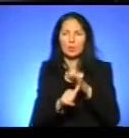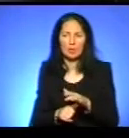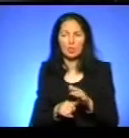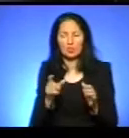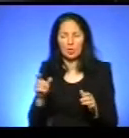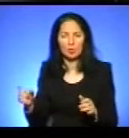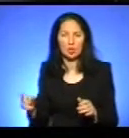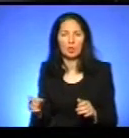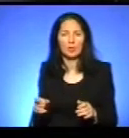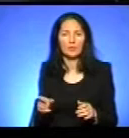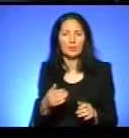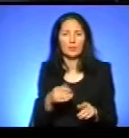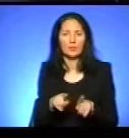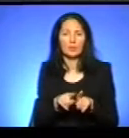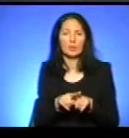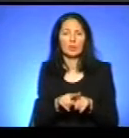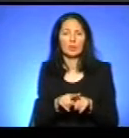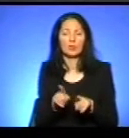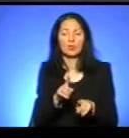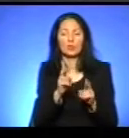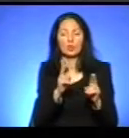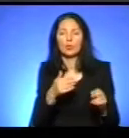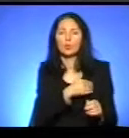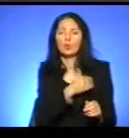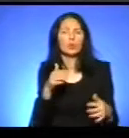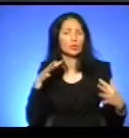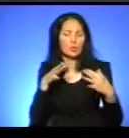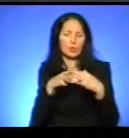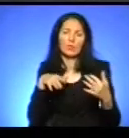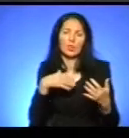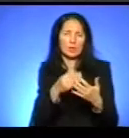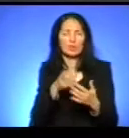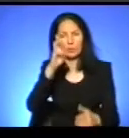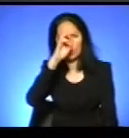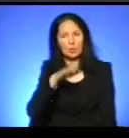щоб ніхто не хотів воювати за свою державу.